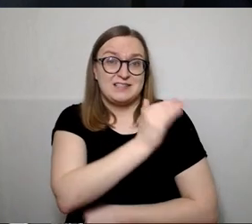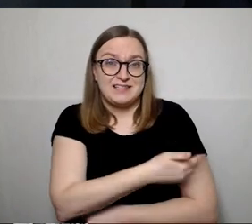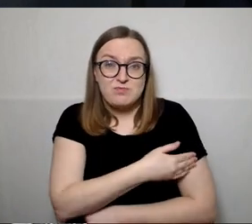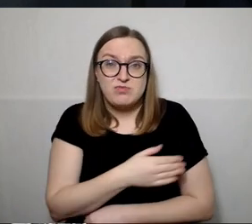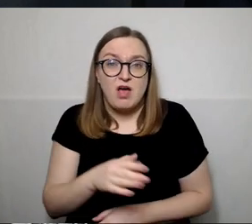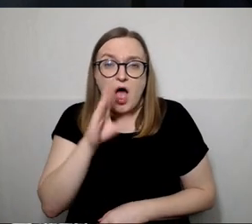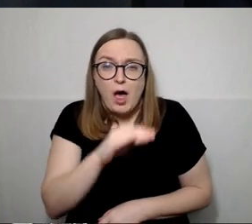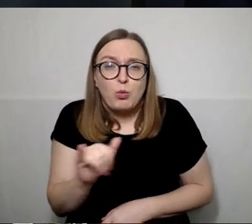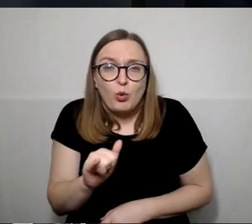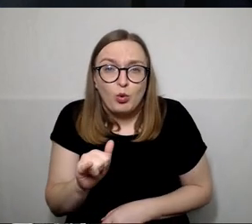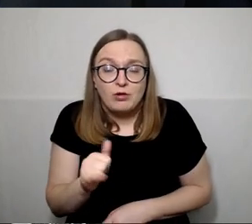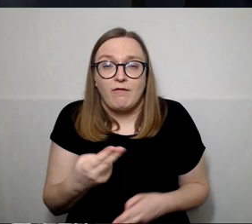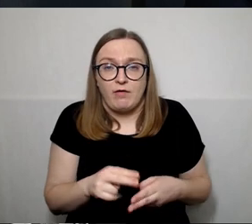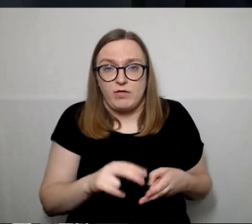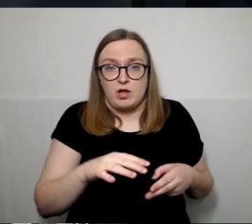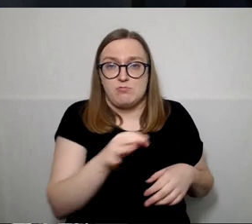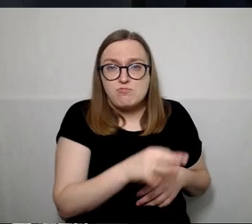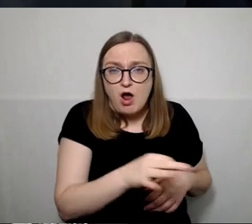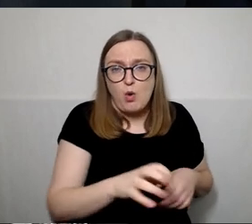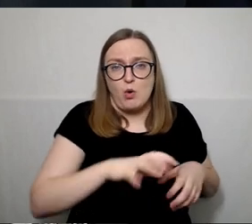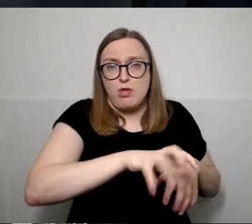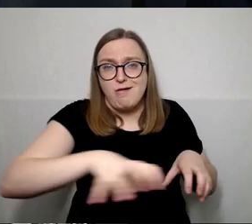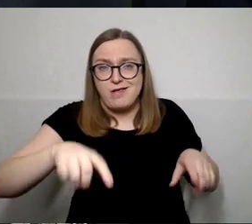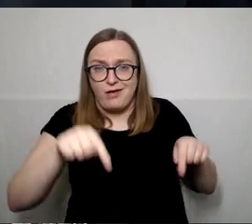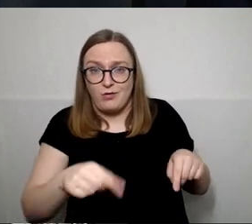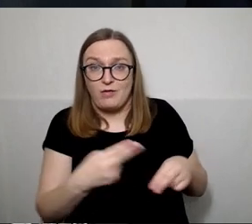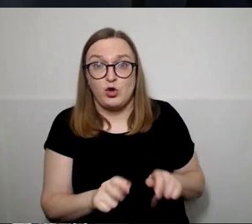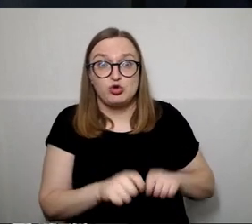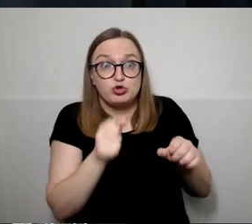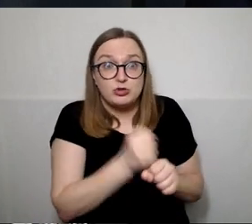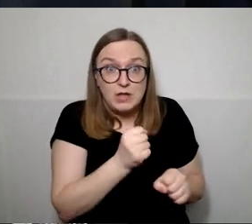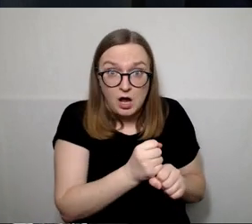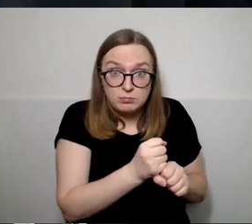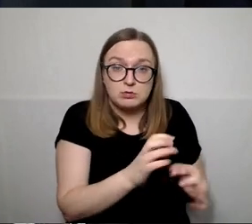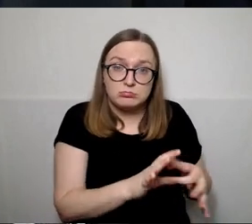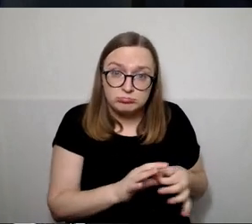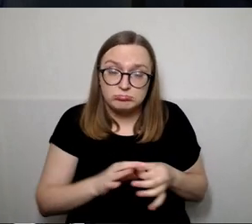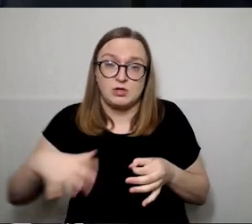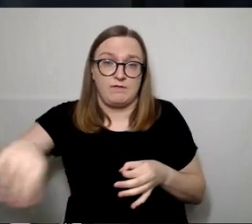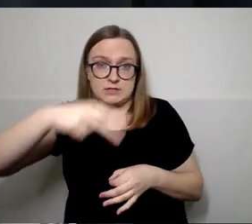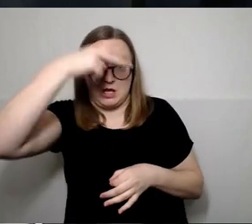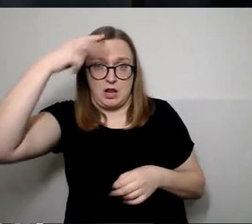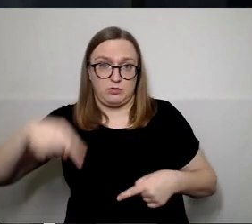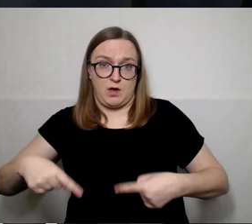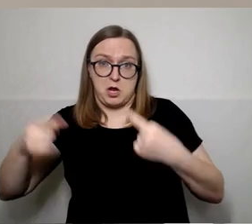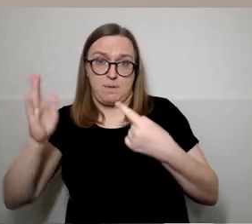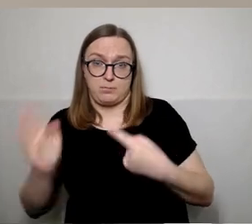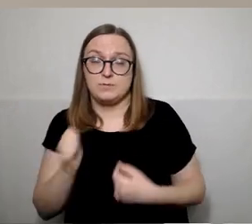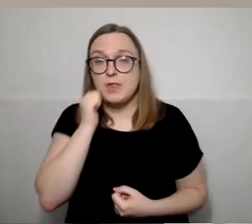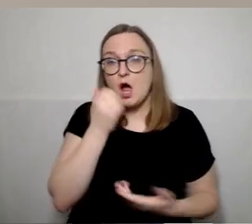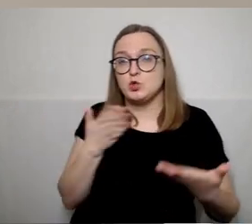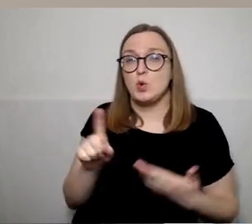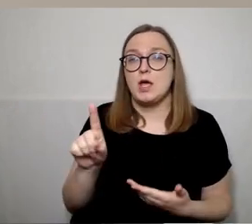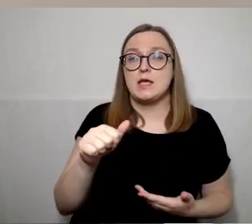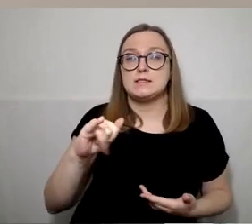būtent regionuose, ką regionuose mes pradedam daryti, tą atsilėpę ir mūsų Lietuvoje. Ačiū. Ir ponio Zimko, prašau,